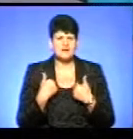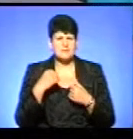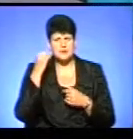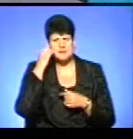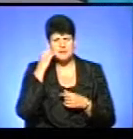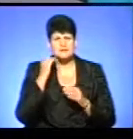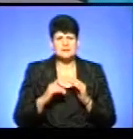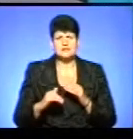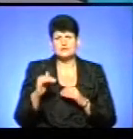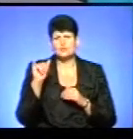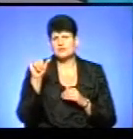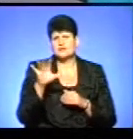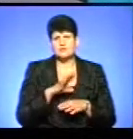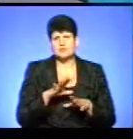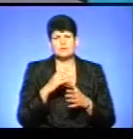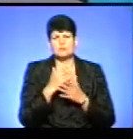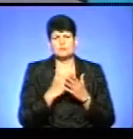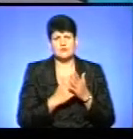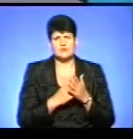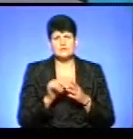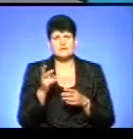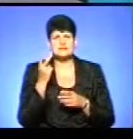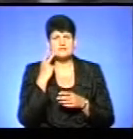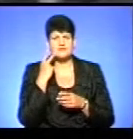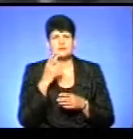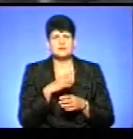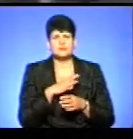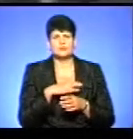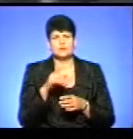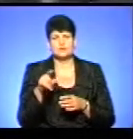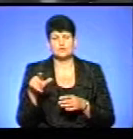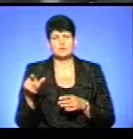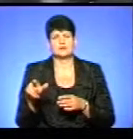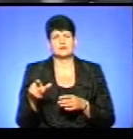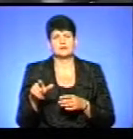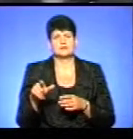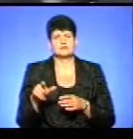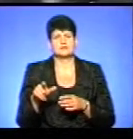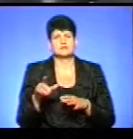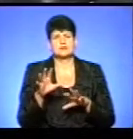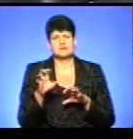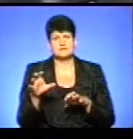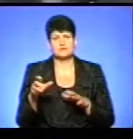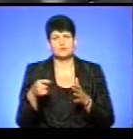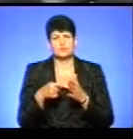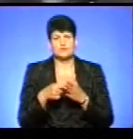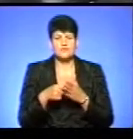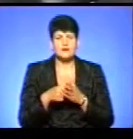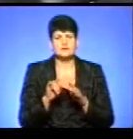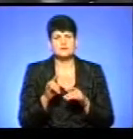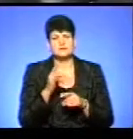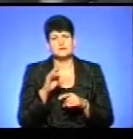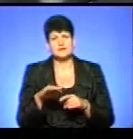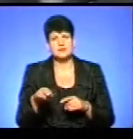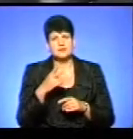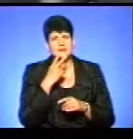дитинства, вони взагалі ніякої програми не були. Вони просто виставляли звірів в клітках, люди йшли на них, там, з дітьми дивилися, там, годували, ще щось зробили. Тобто,